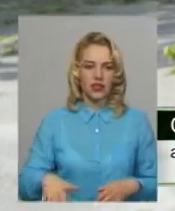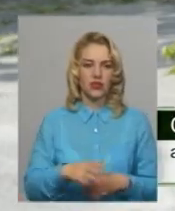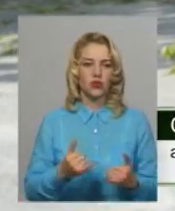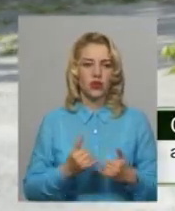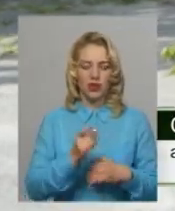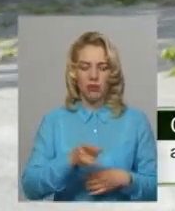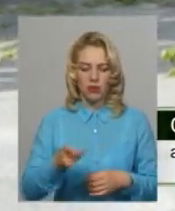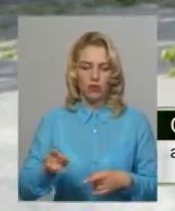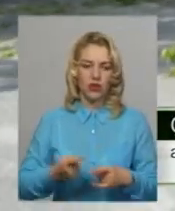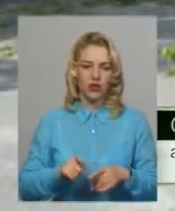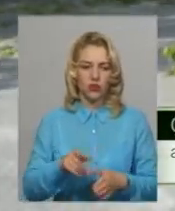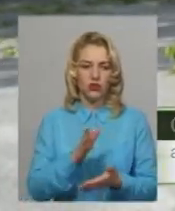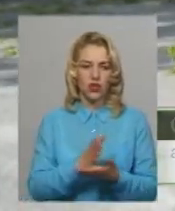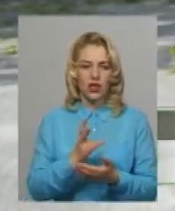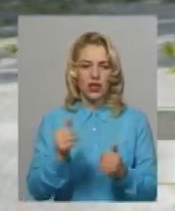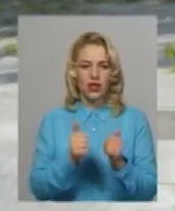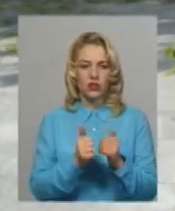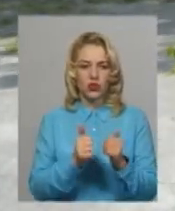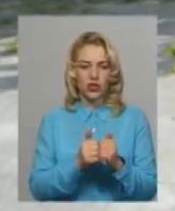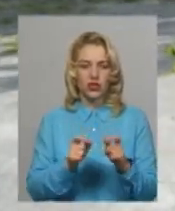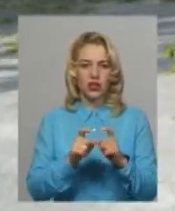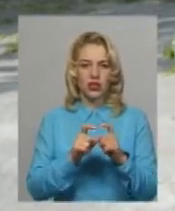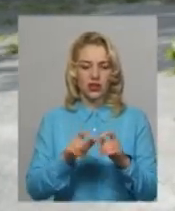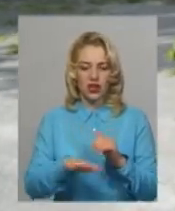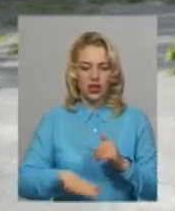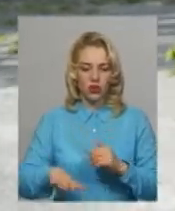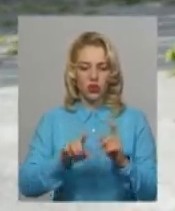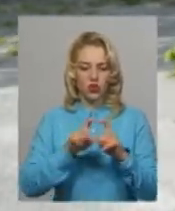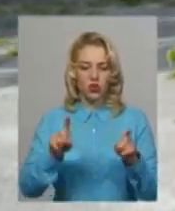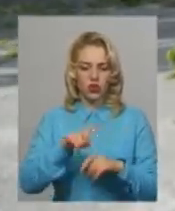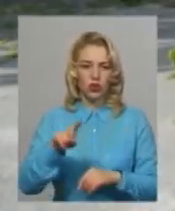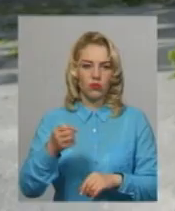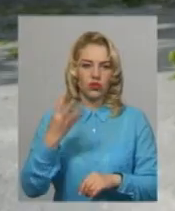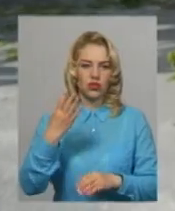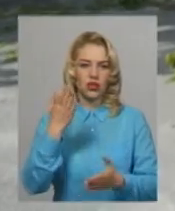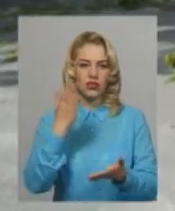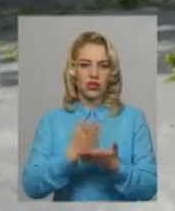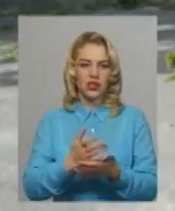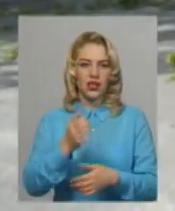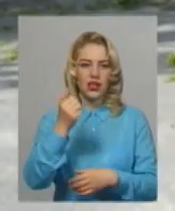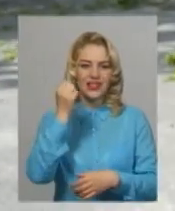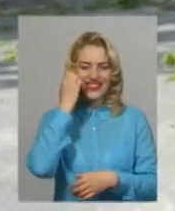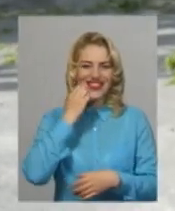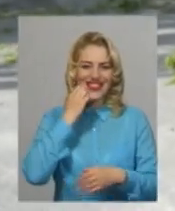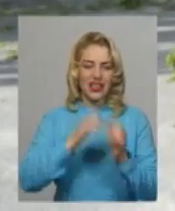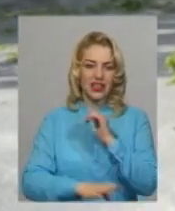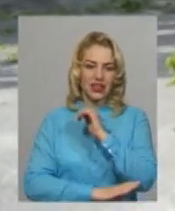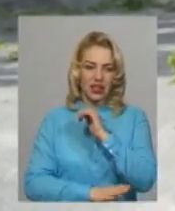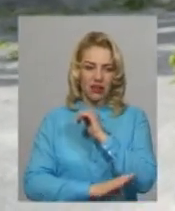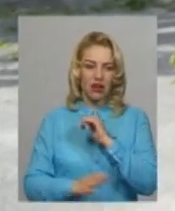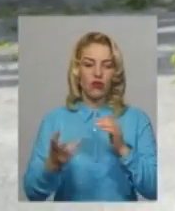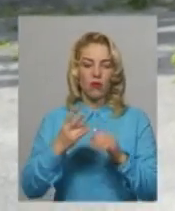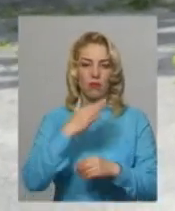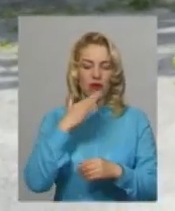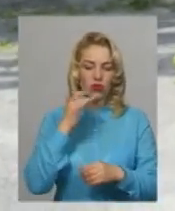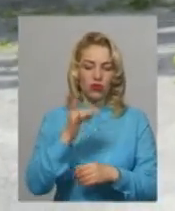тут знаходилися. На сусідній території школи номер 14 знаходиться велике дерево старе, по якому вже